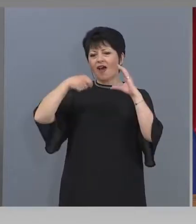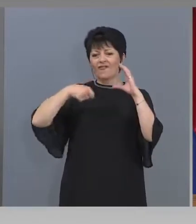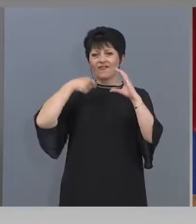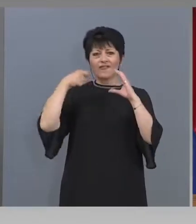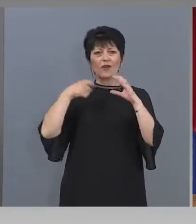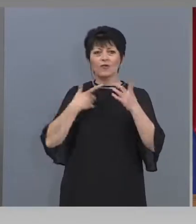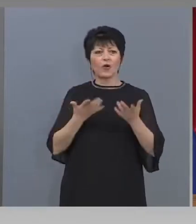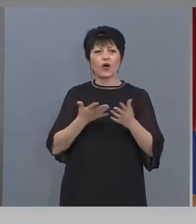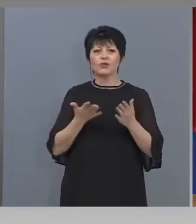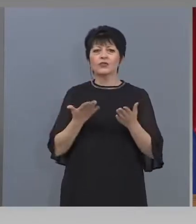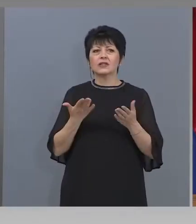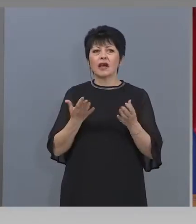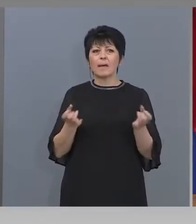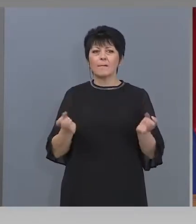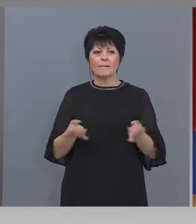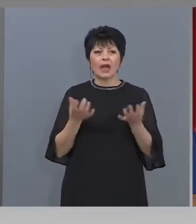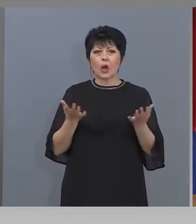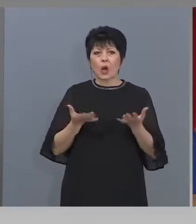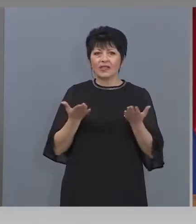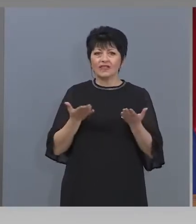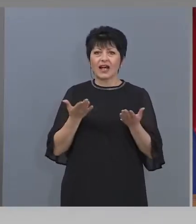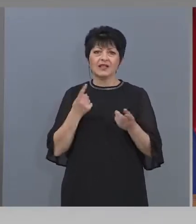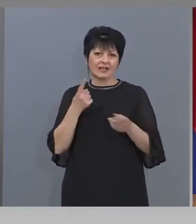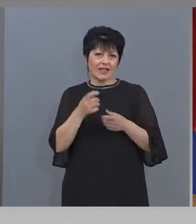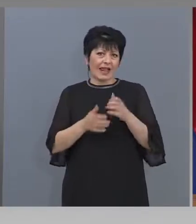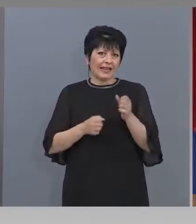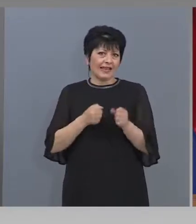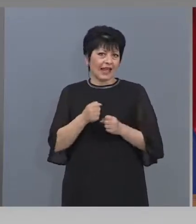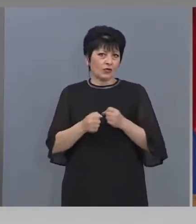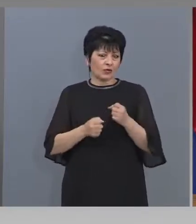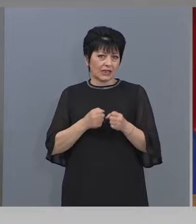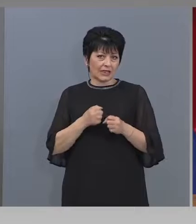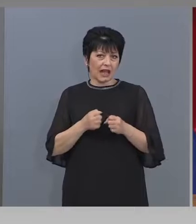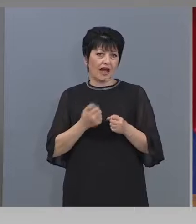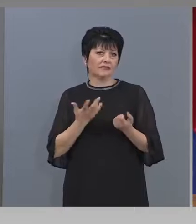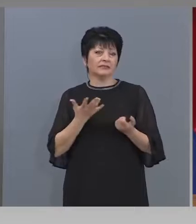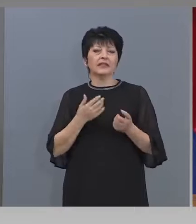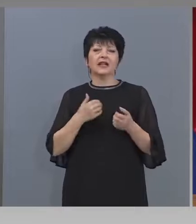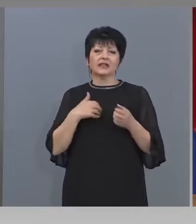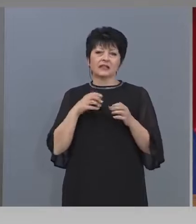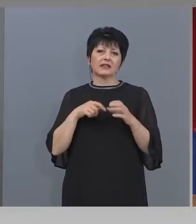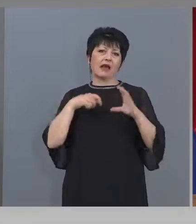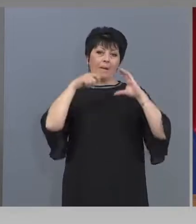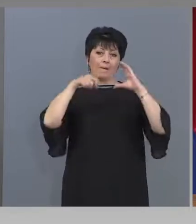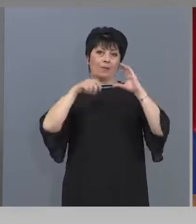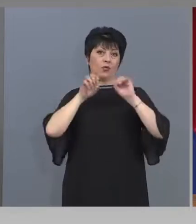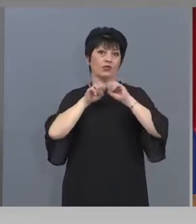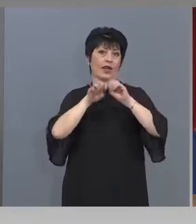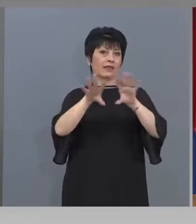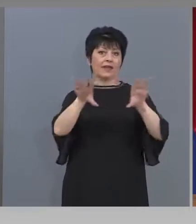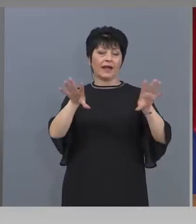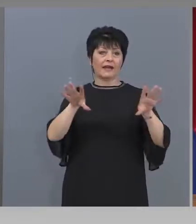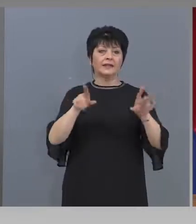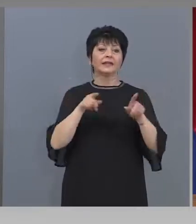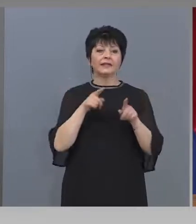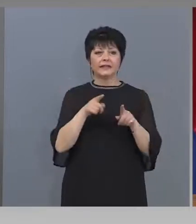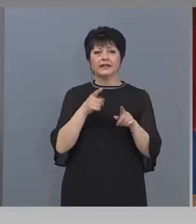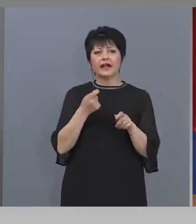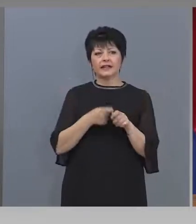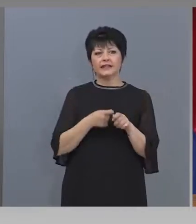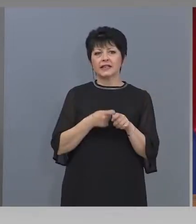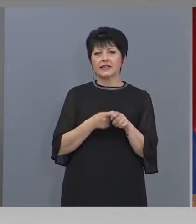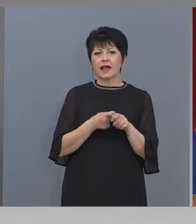приготвя за дейността на Андрей Николов, който перманентно да се проектира. Т.е. да се създаде така наечения